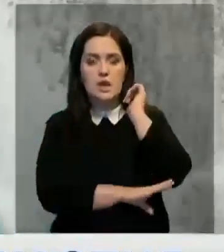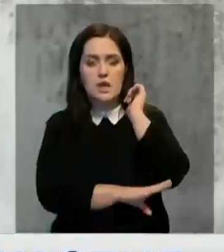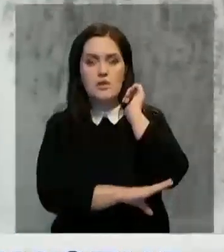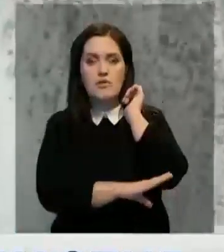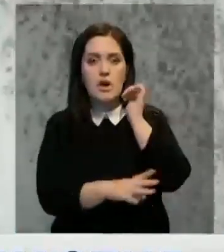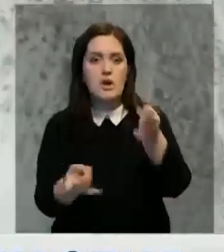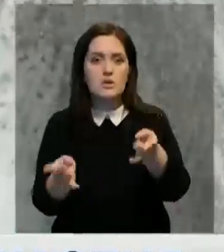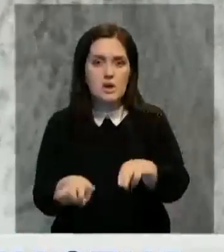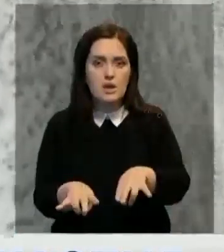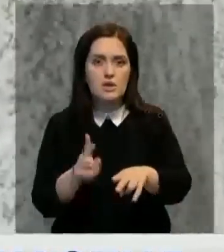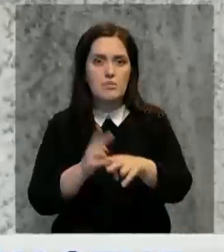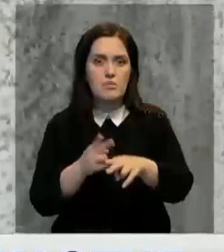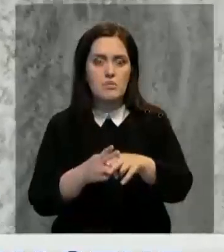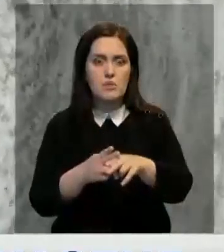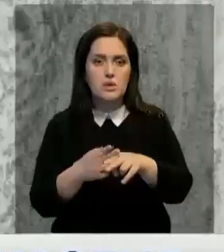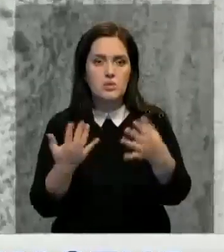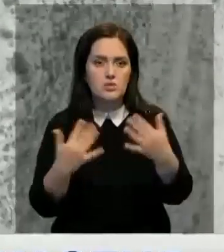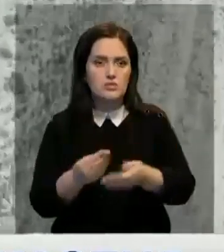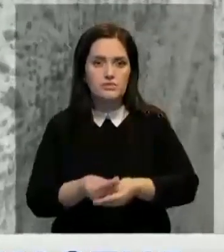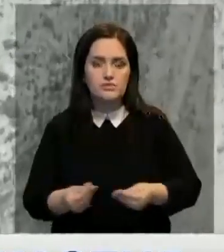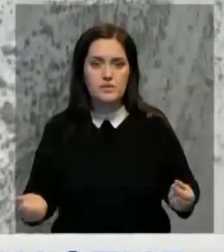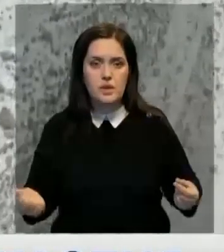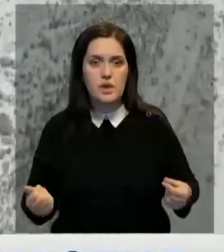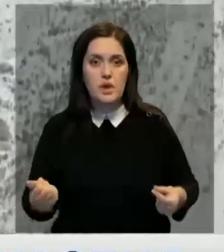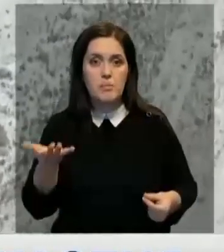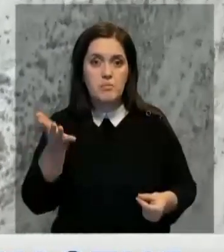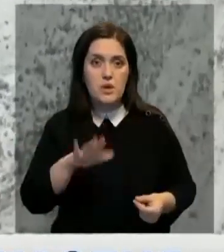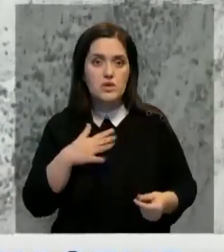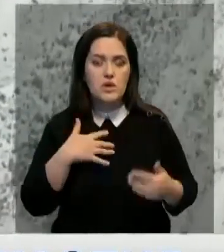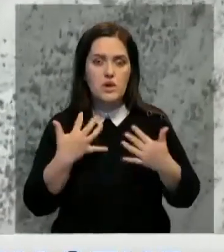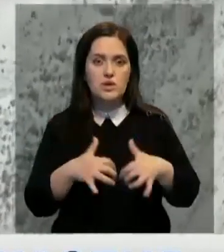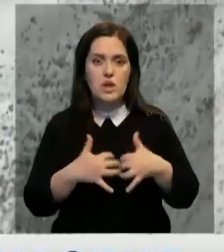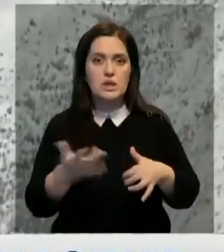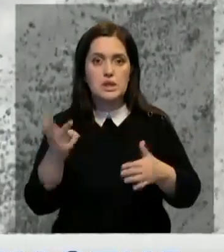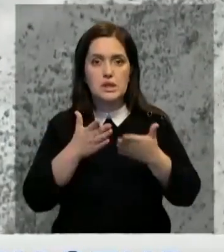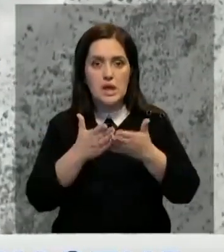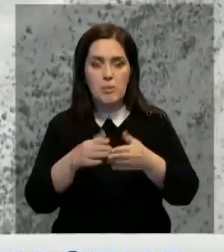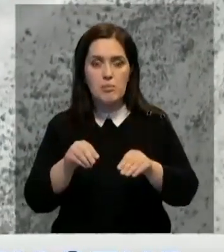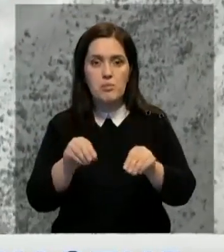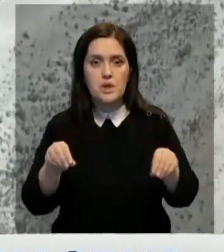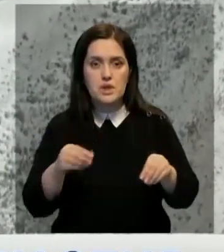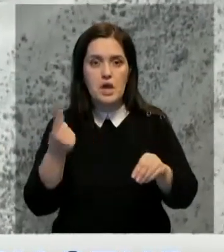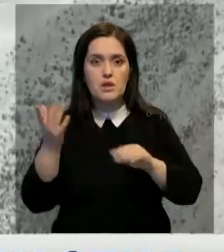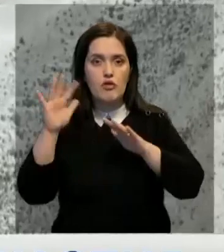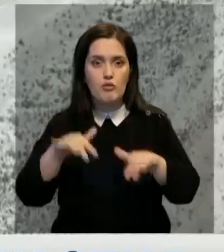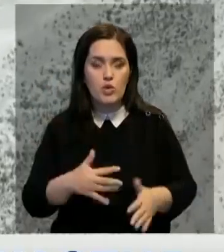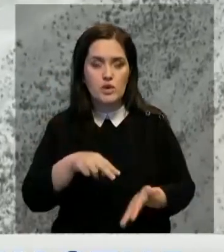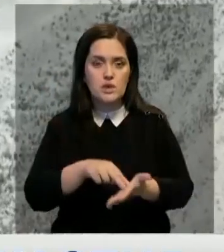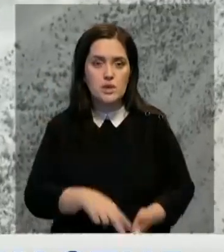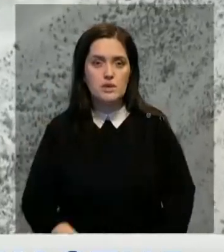осталось, металл уже практически весь сгнил. Пять штук я насчитал. Три корабля в песках, один в море стоит.